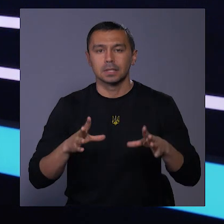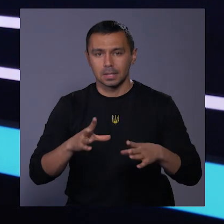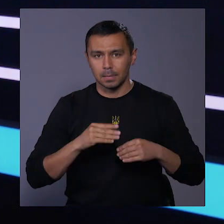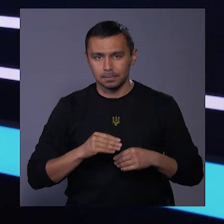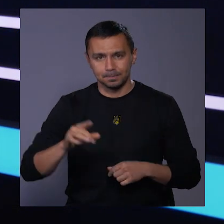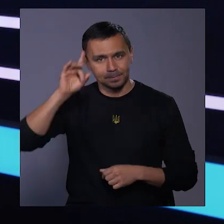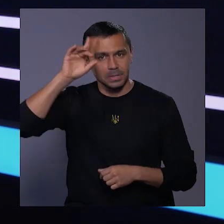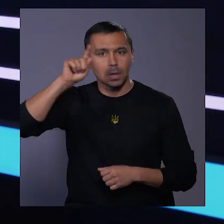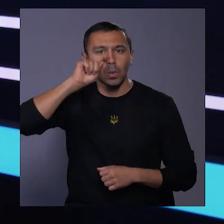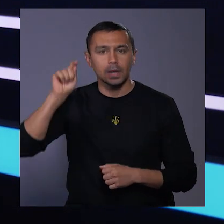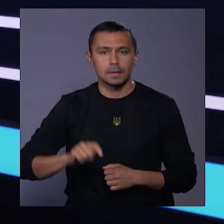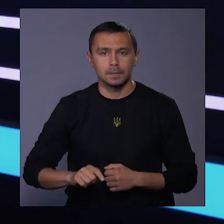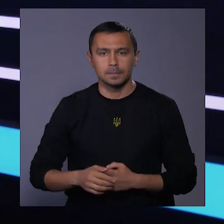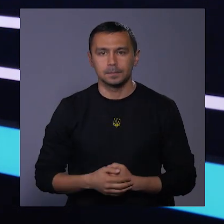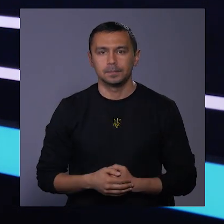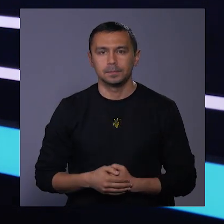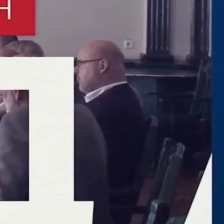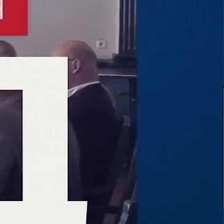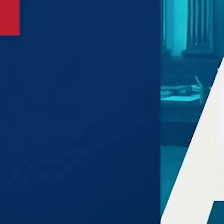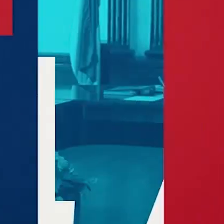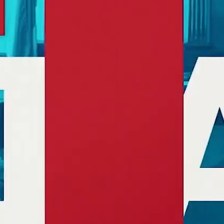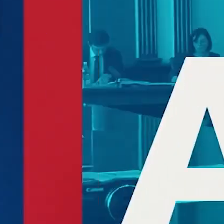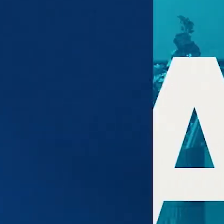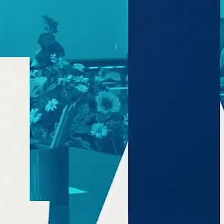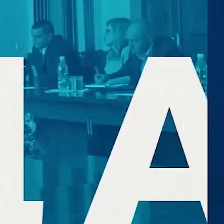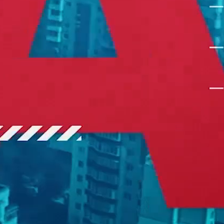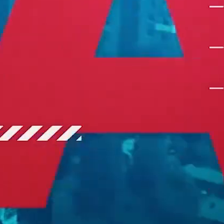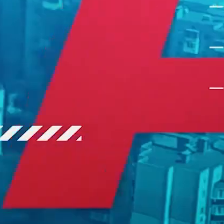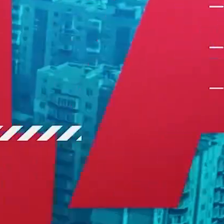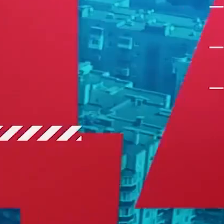Залишайтеся з нами. Слава Україні! Дякую!